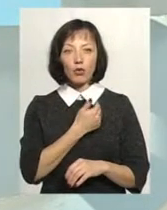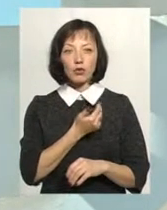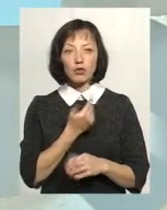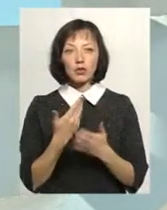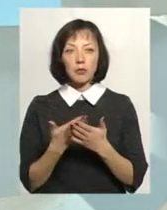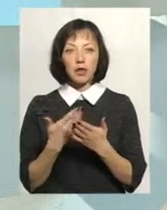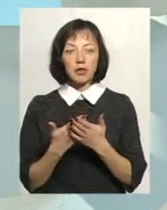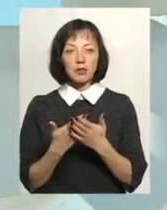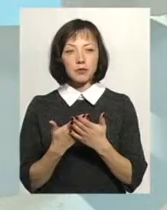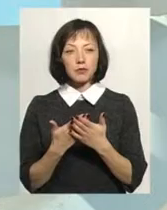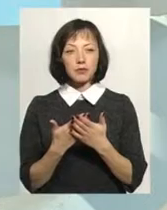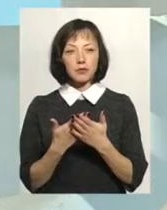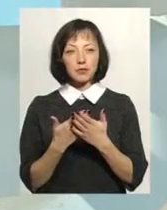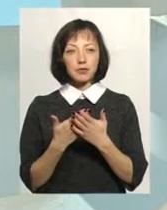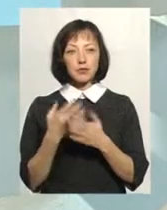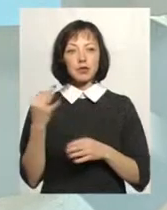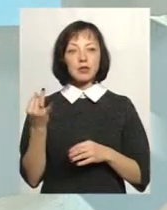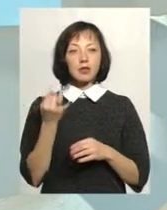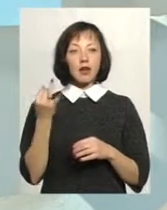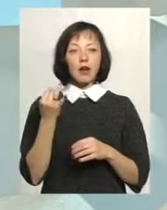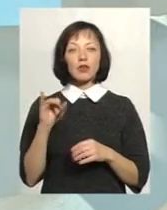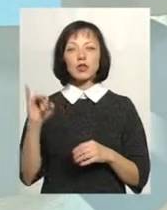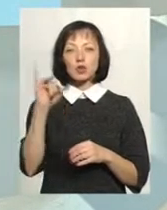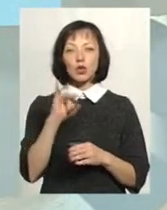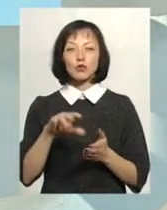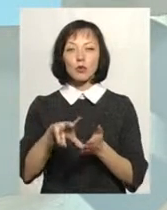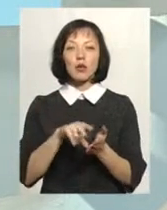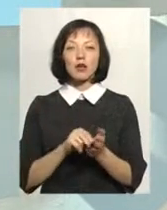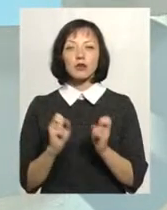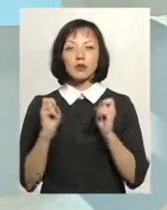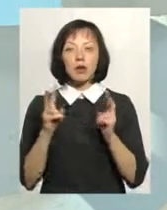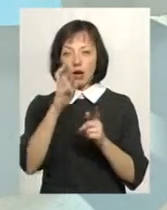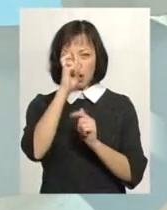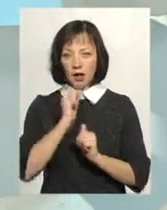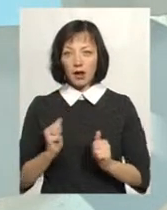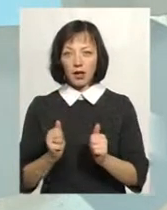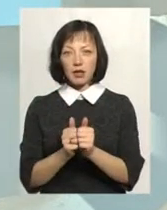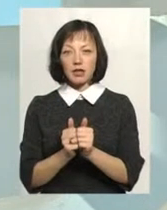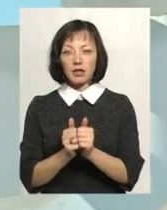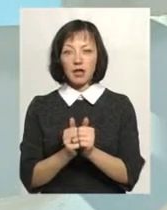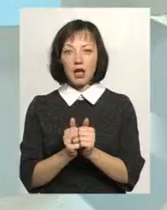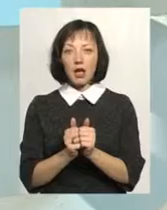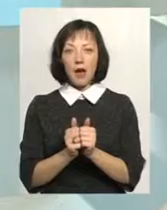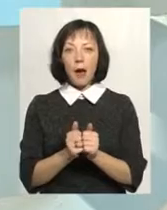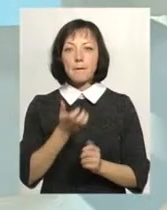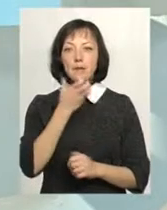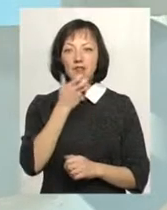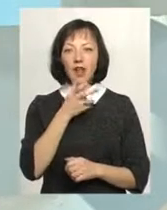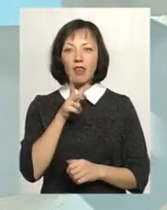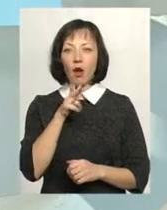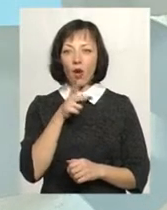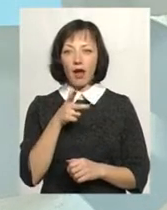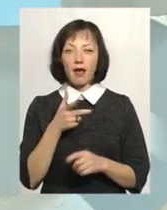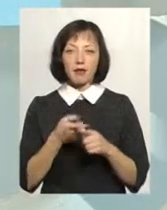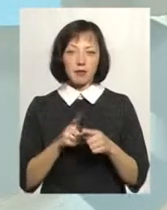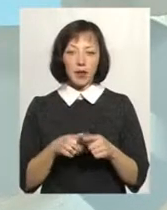наприклад, до такого цікавого історичного прикладу, як країна Південна Корея. Корейський півострів